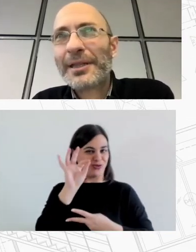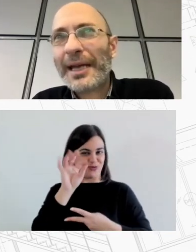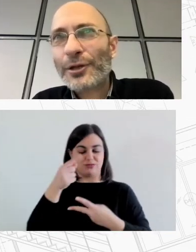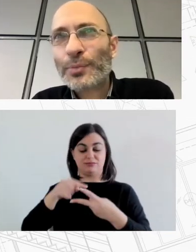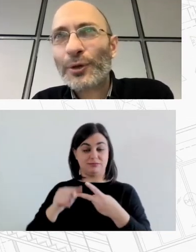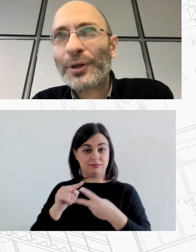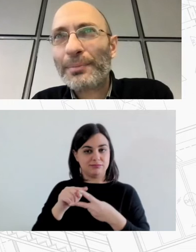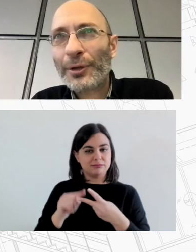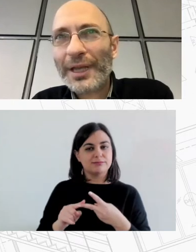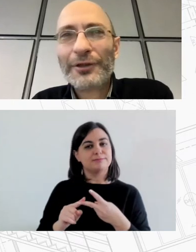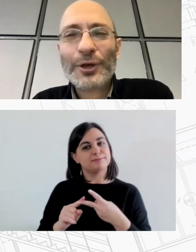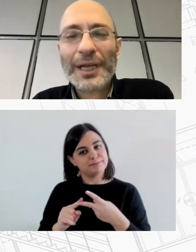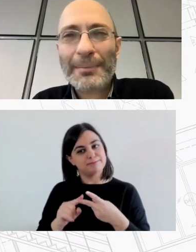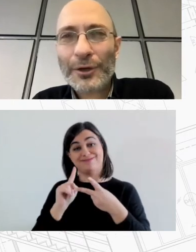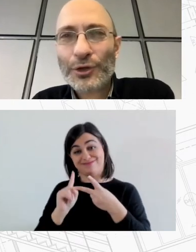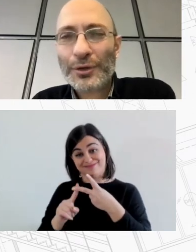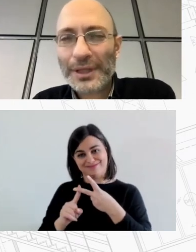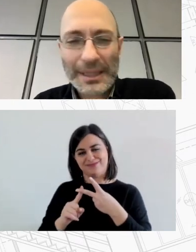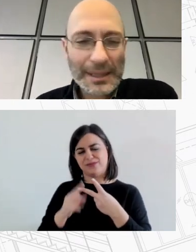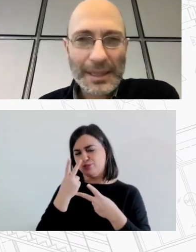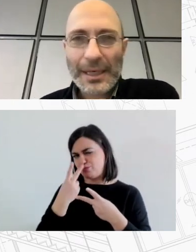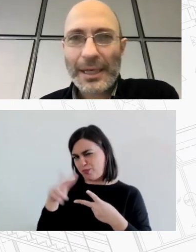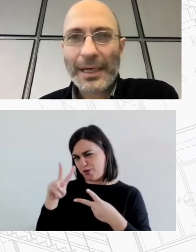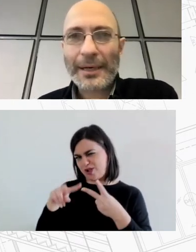ειδικά ίσως με το δεύτερο και ένα μέρος των